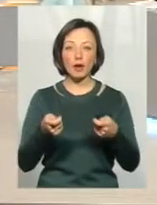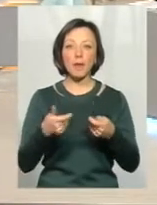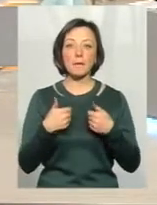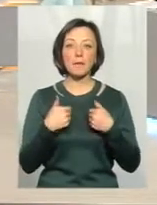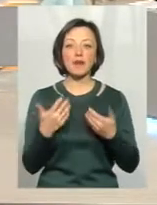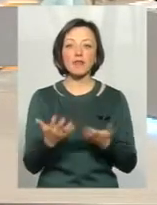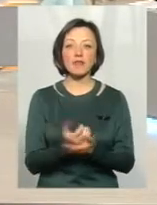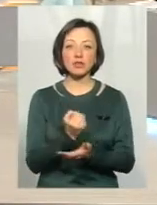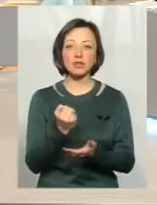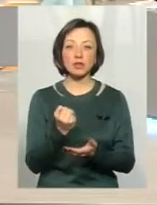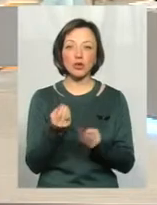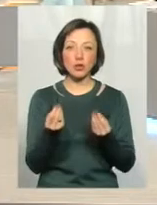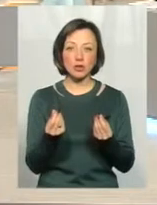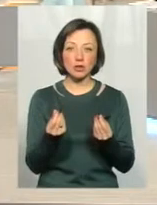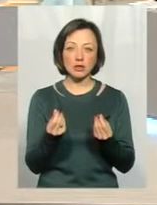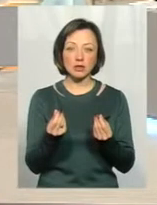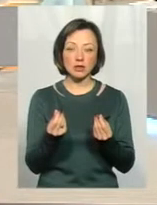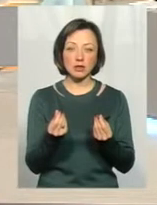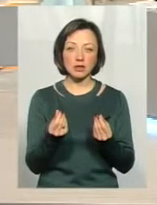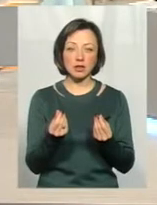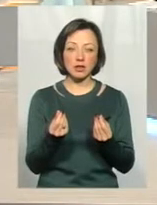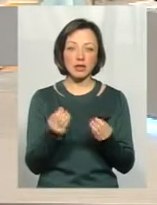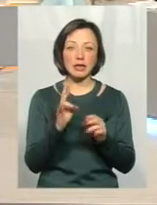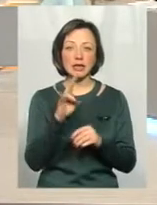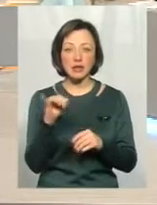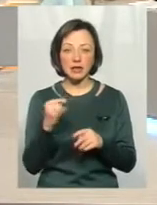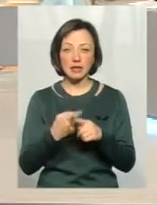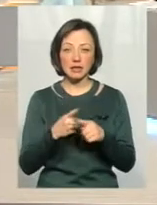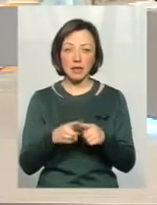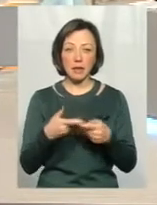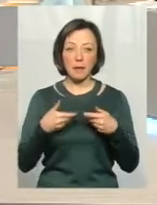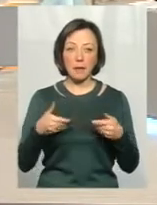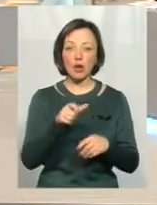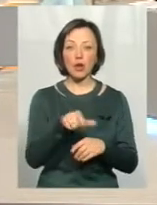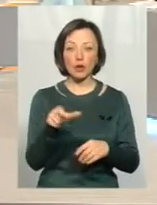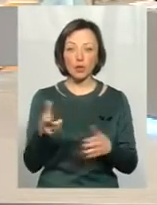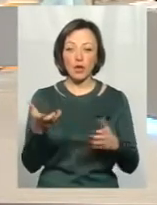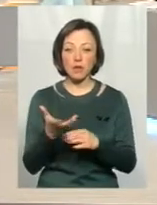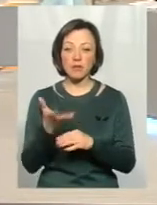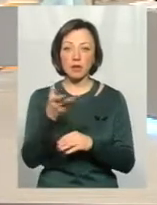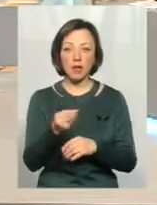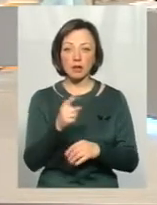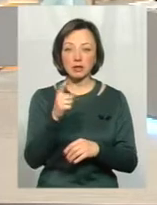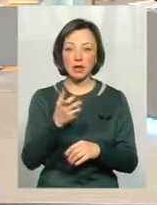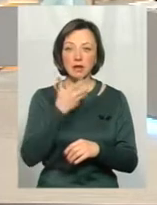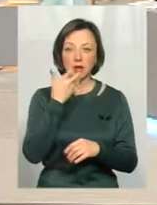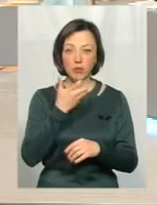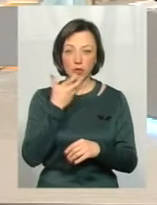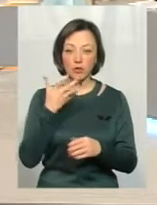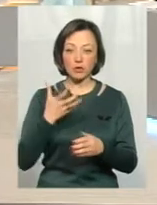відшукали гроші, ми віднайшли кошти. Ні. Це ми, люди, які платять за тепло